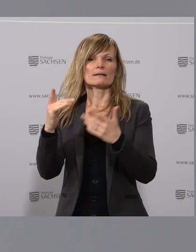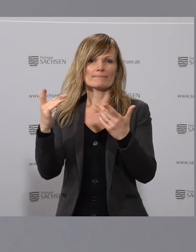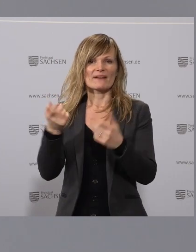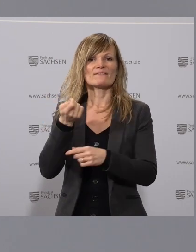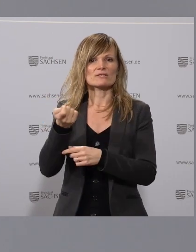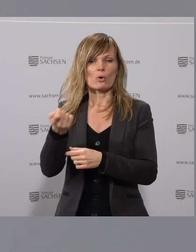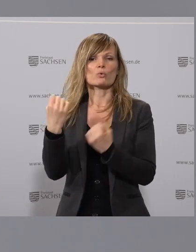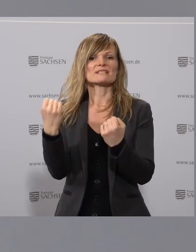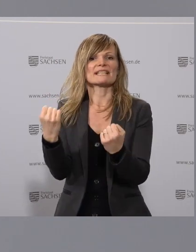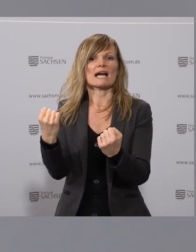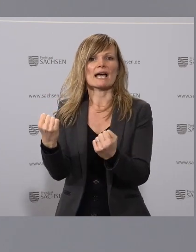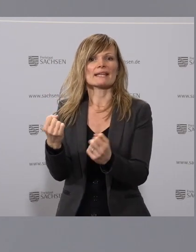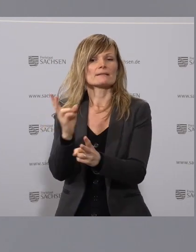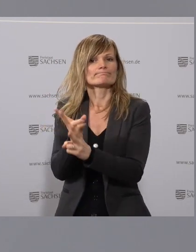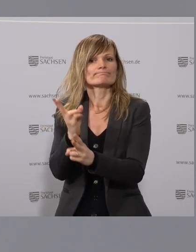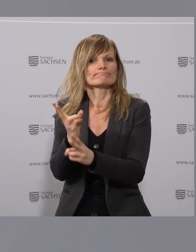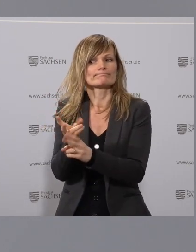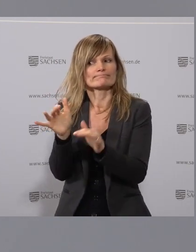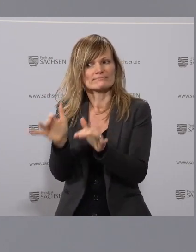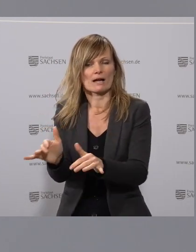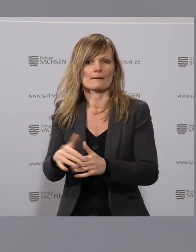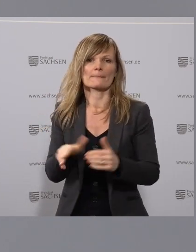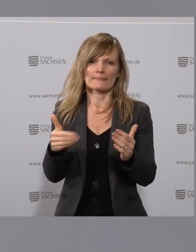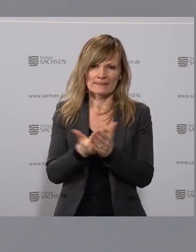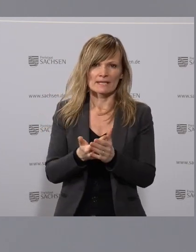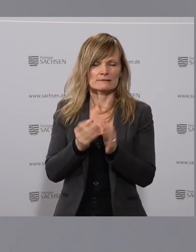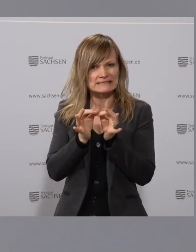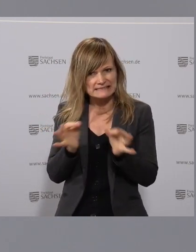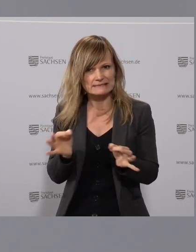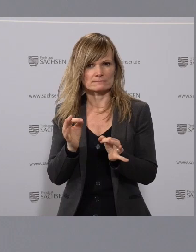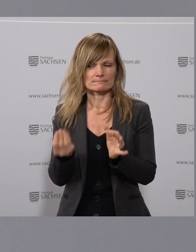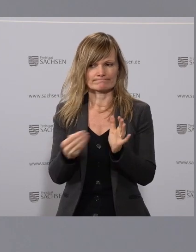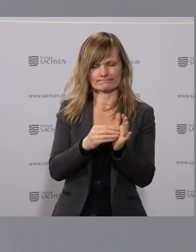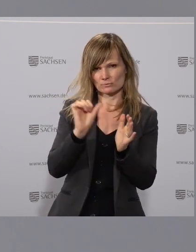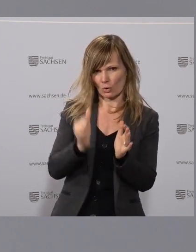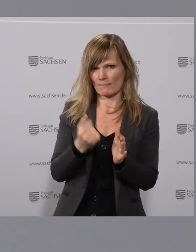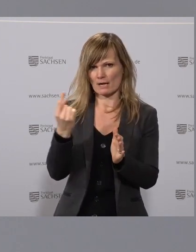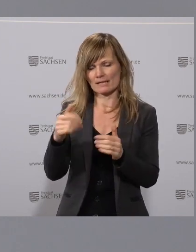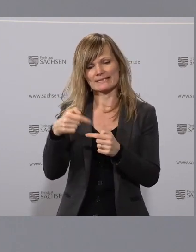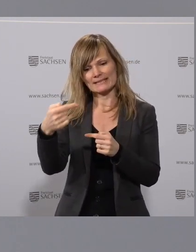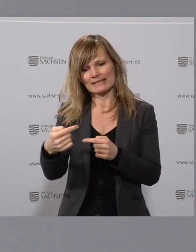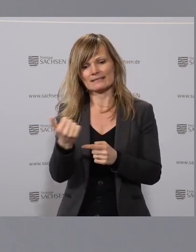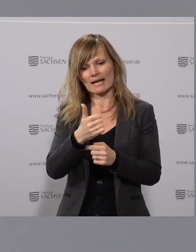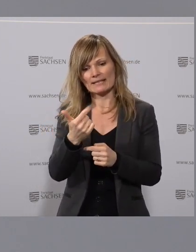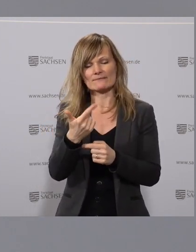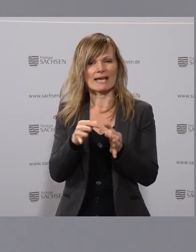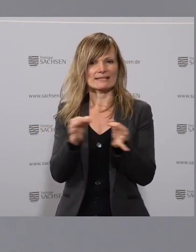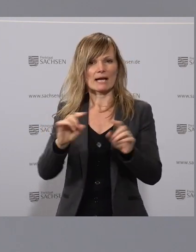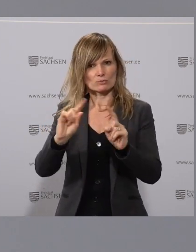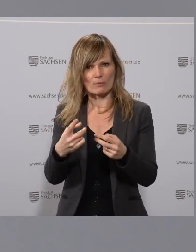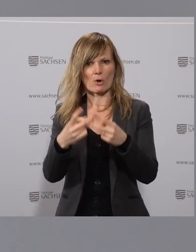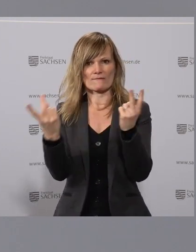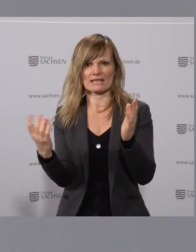Versorgungssicherheit, damit gewährleistet ist. Und das ist so eine Konkretisierung, die wir dort vorgenommen haben. Wir werden das in den nächsten ein, zwei Tagen auch noch mal